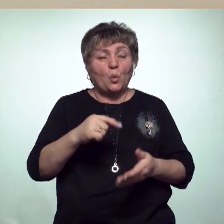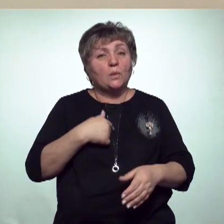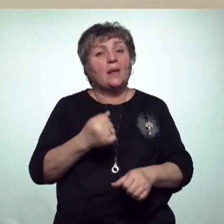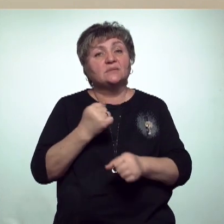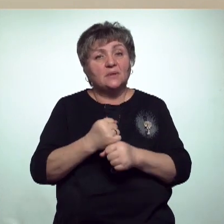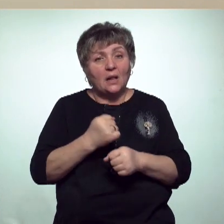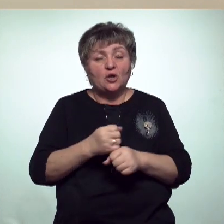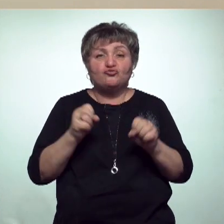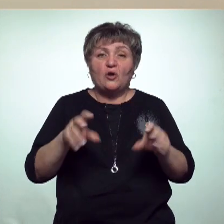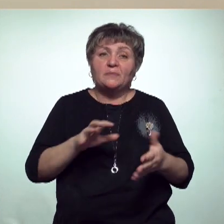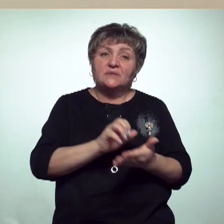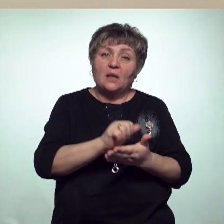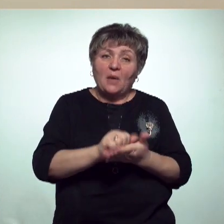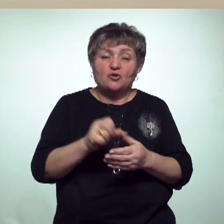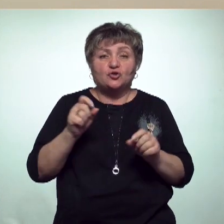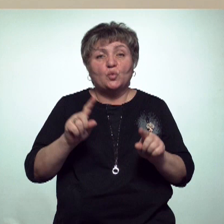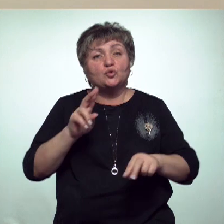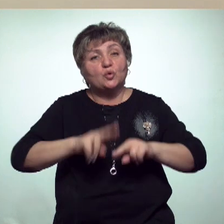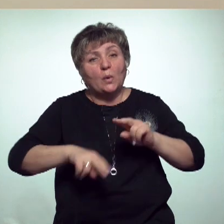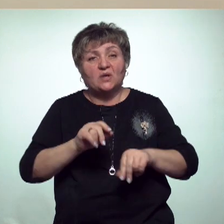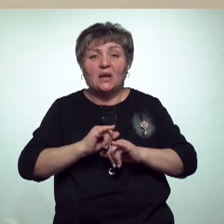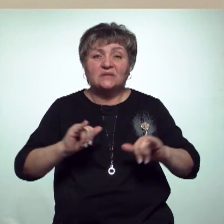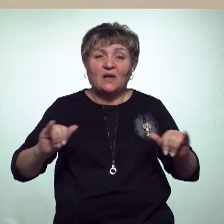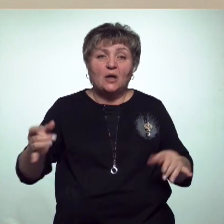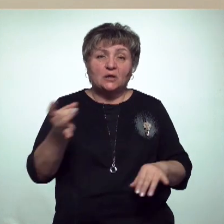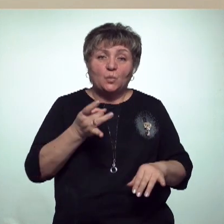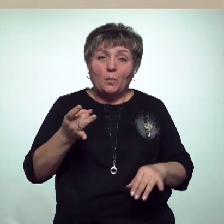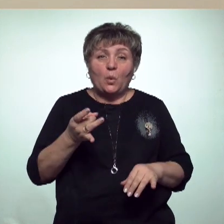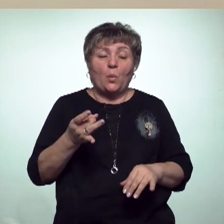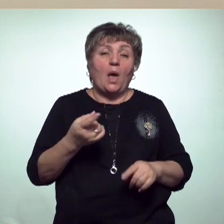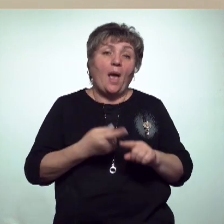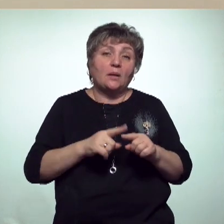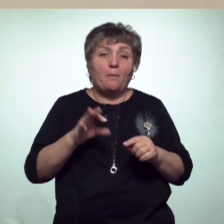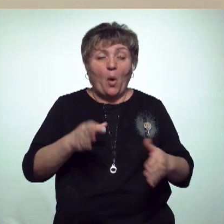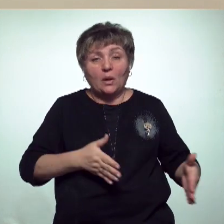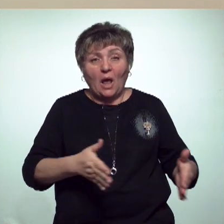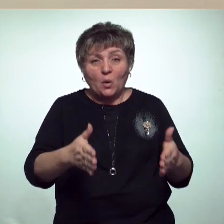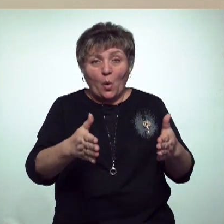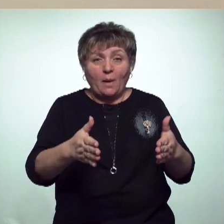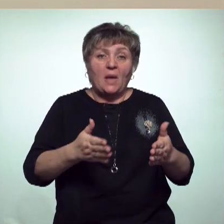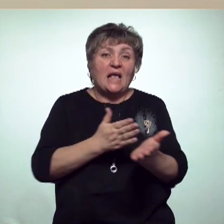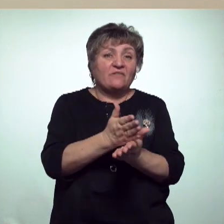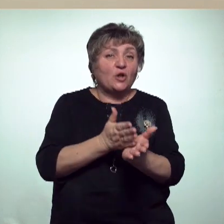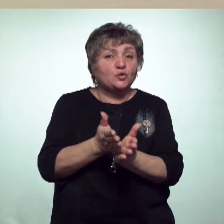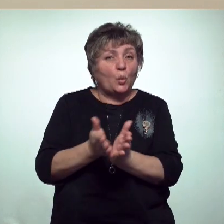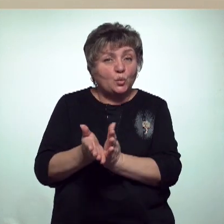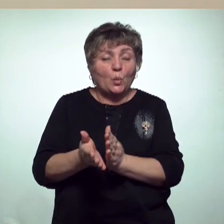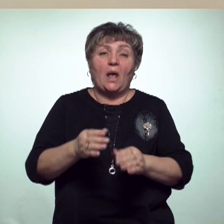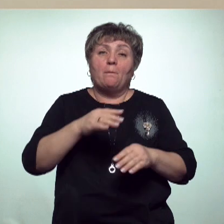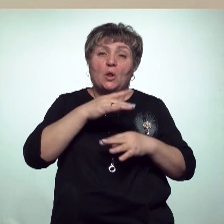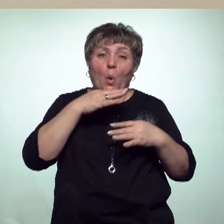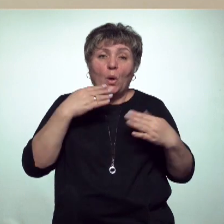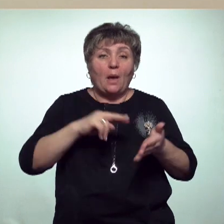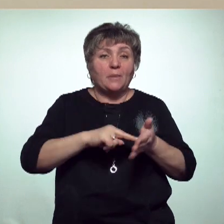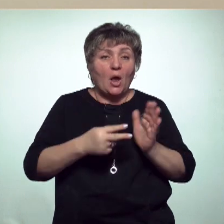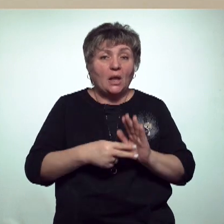делать, чем заниматься, строить, развивать республику. Это и по дорогам, по инфраструктуре, много хороших